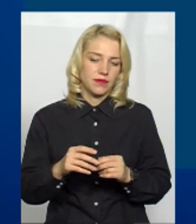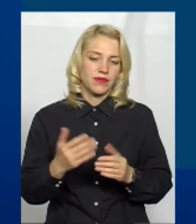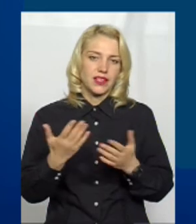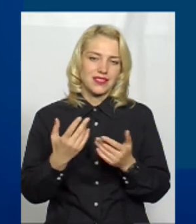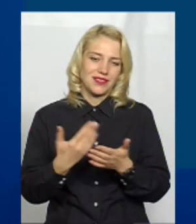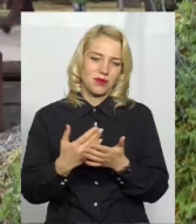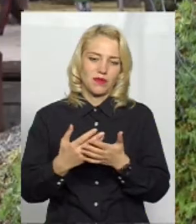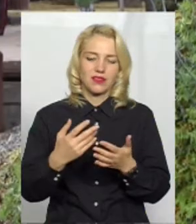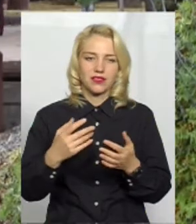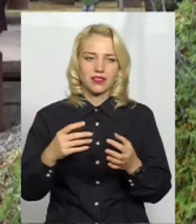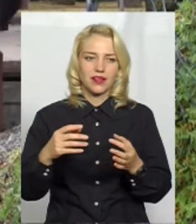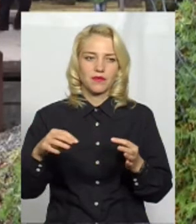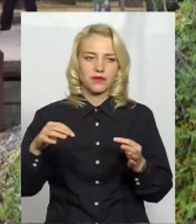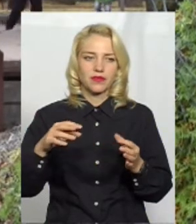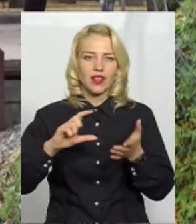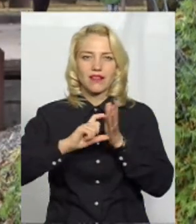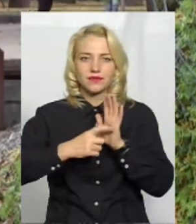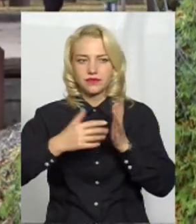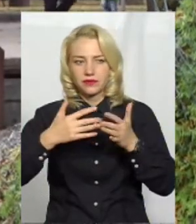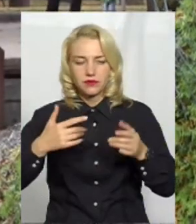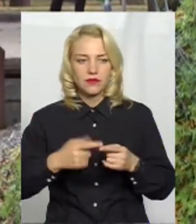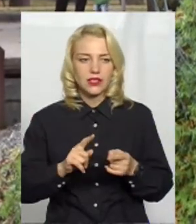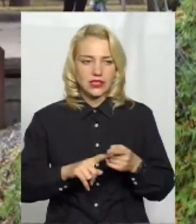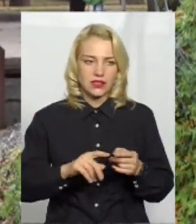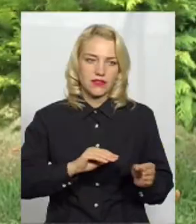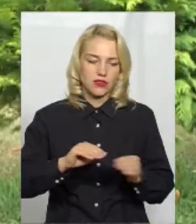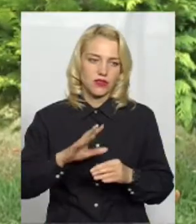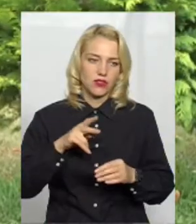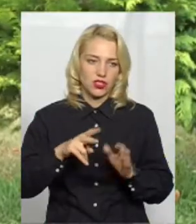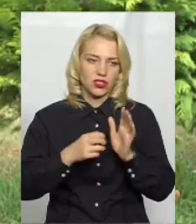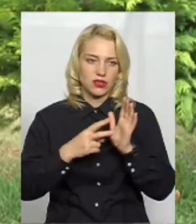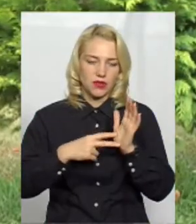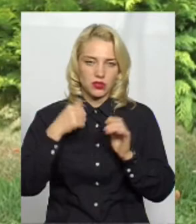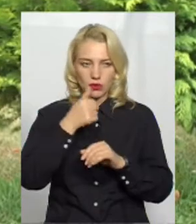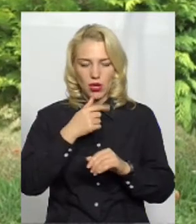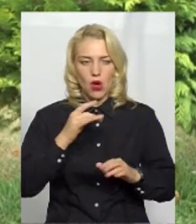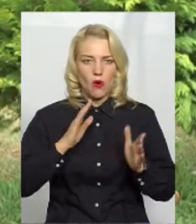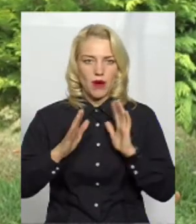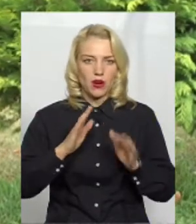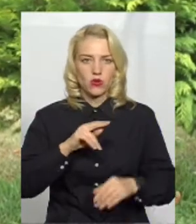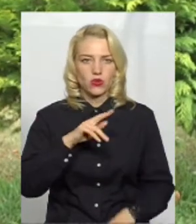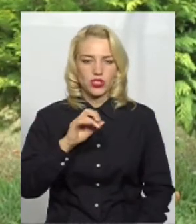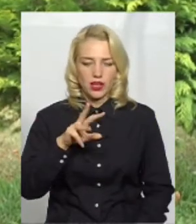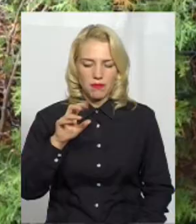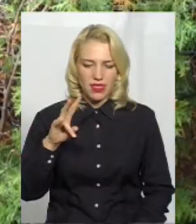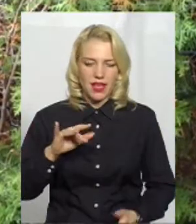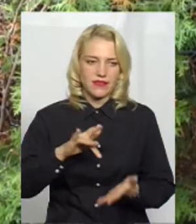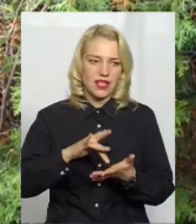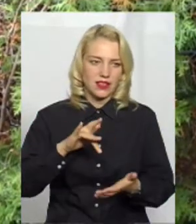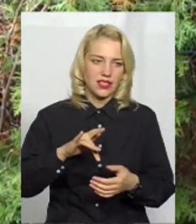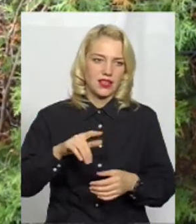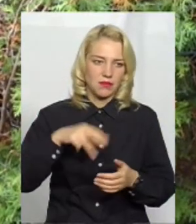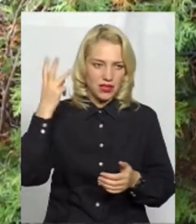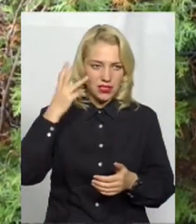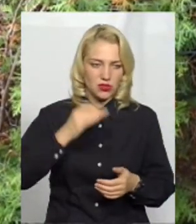геометричні фігури. Нагадаю, топіарії встановили у 2017 році у парку «Умінні Чеквена» в центрі Хмельницького та на Майдані Незалежності.